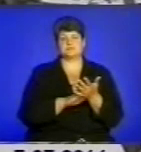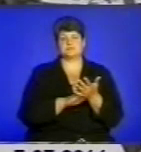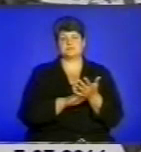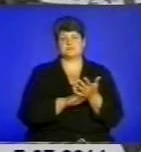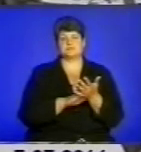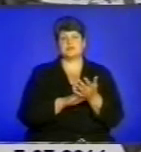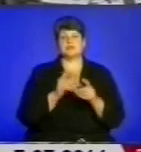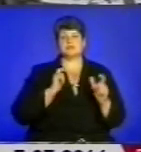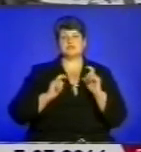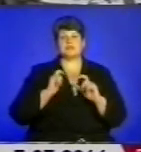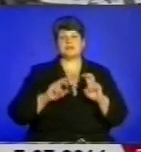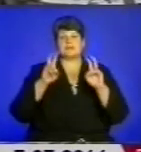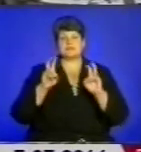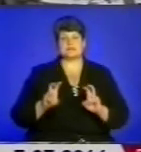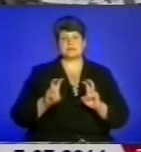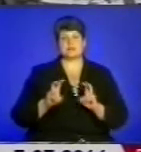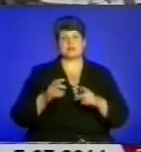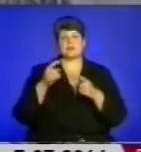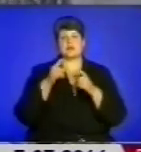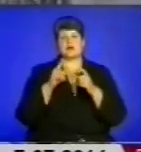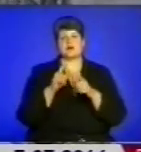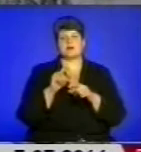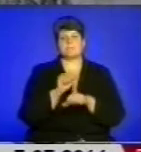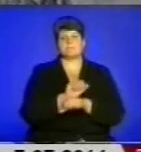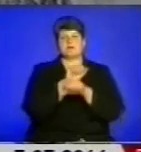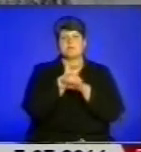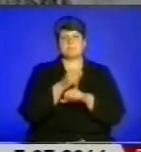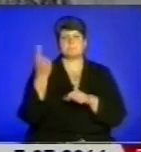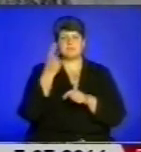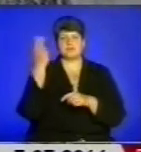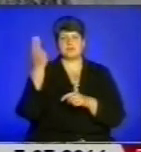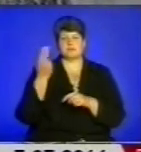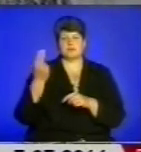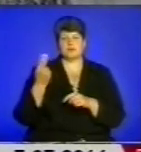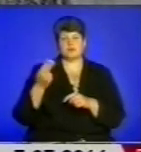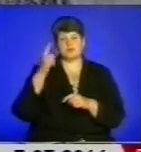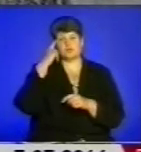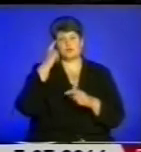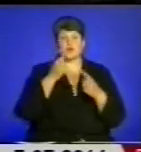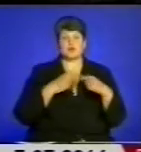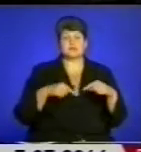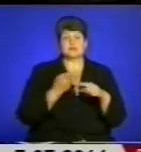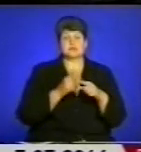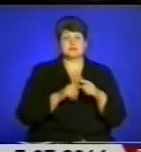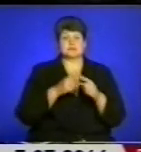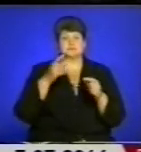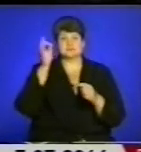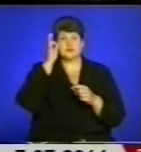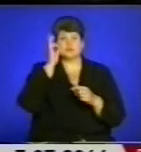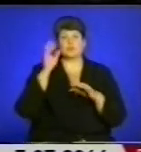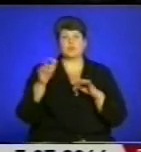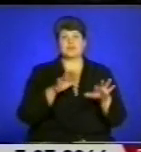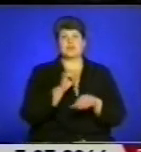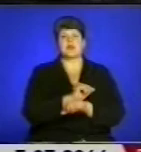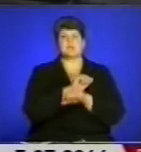Студент, який сидить на барикадах – перший малюнок із серії патріотичної художньої акції. На думку організаторів, ця картина нагадує про події на Майдані,